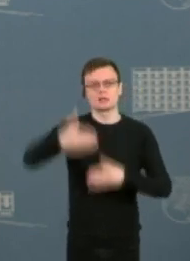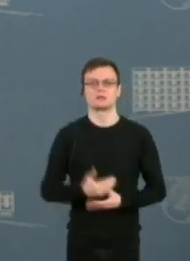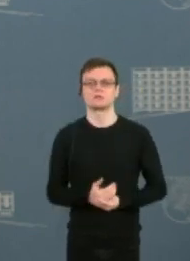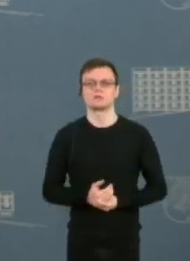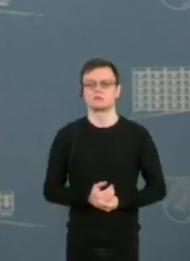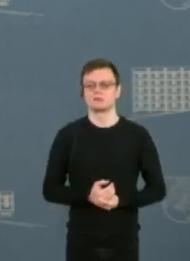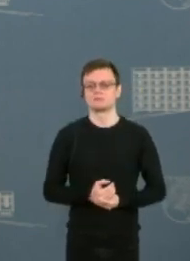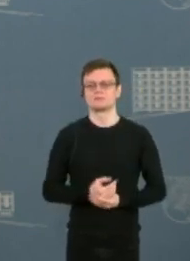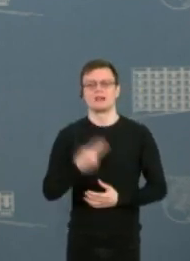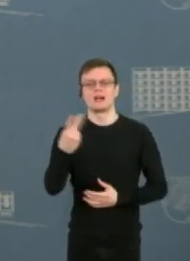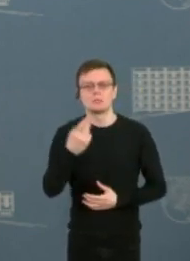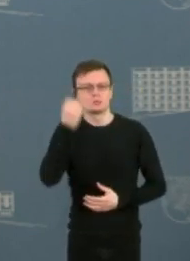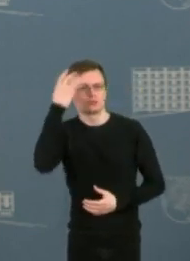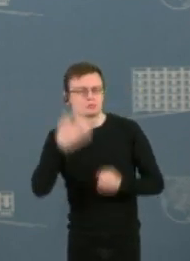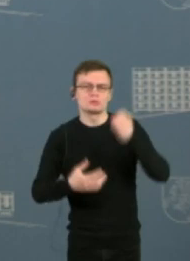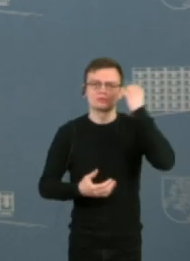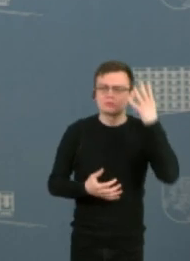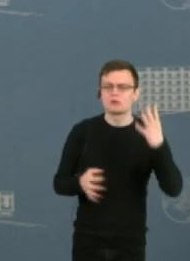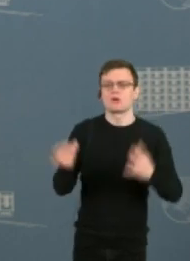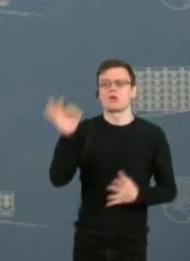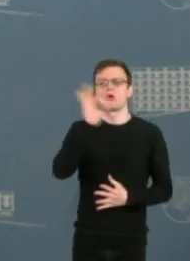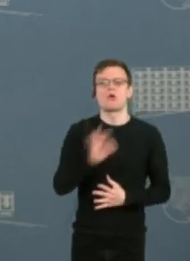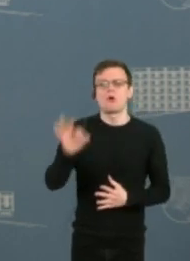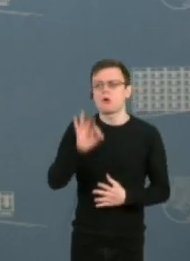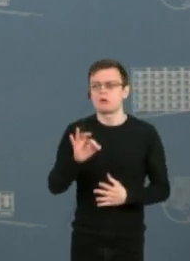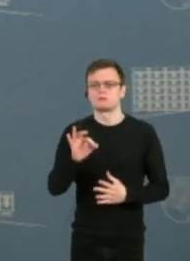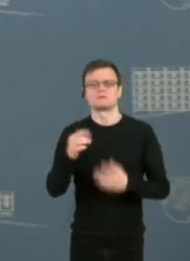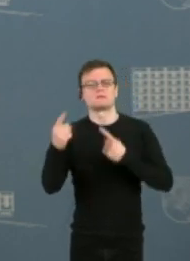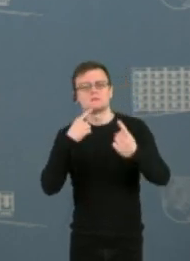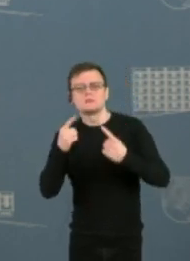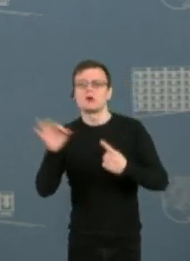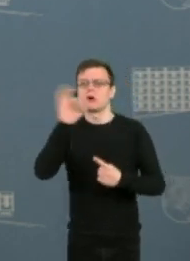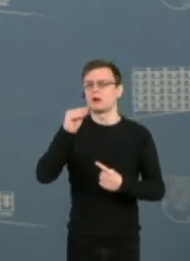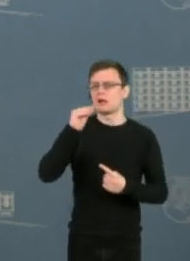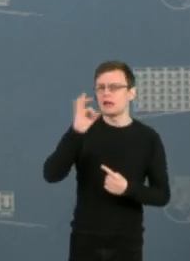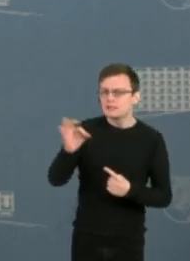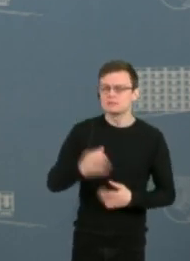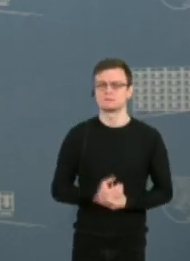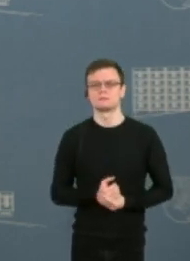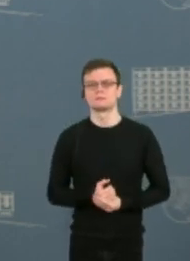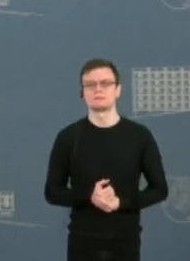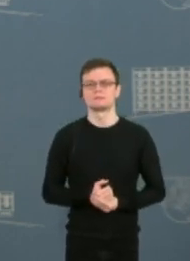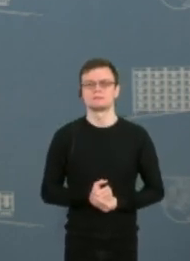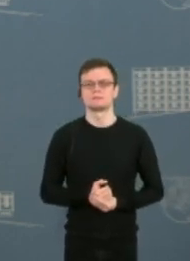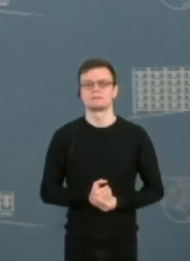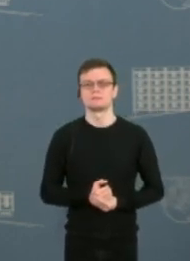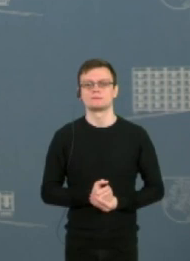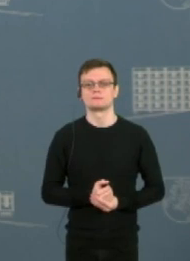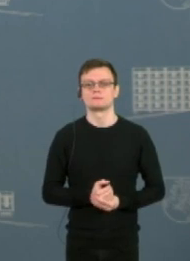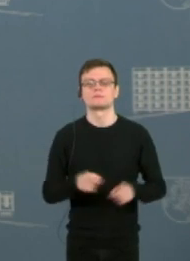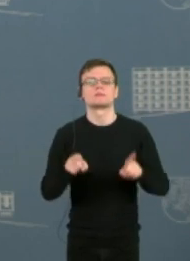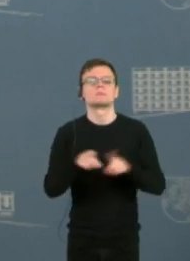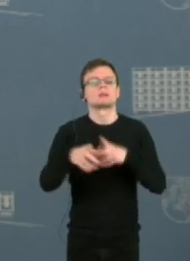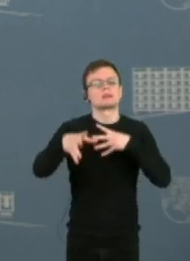vienyje suprantame, kai kalbame apie Europos Sąjungos kontekstą, apie mūsų bendros